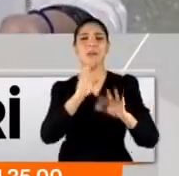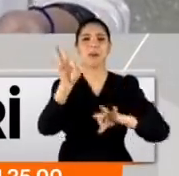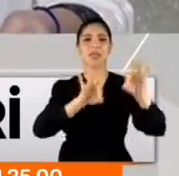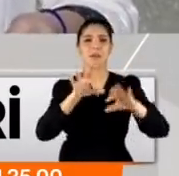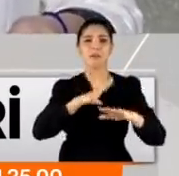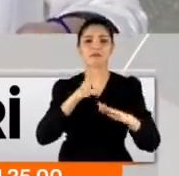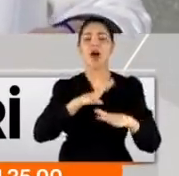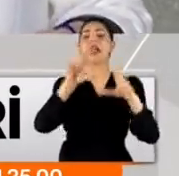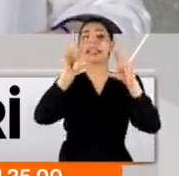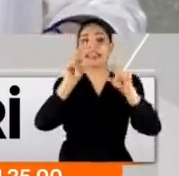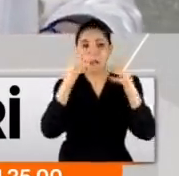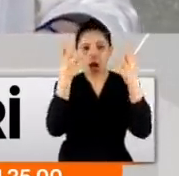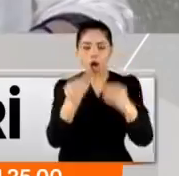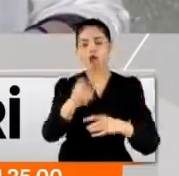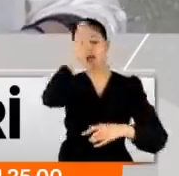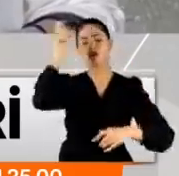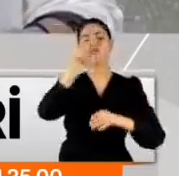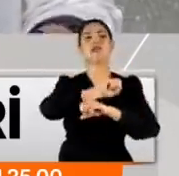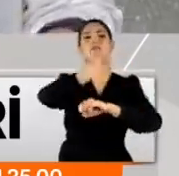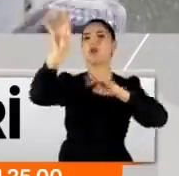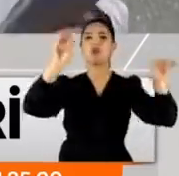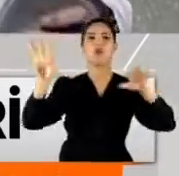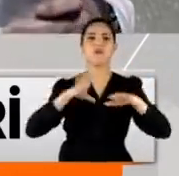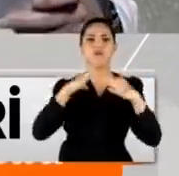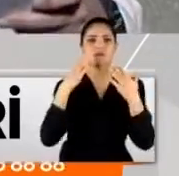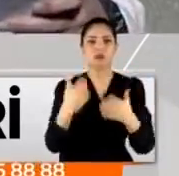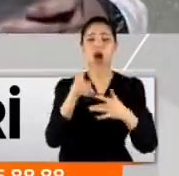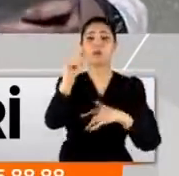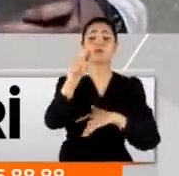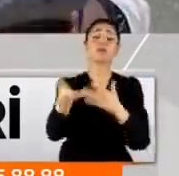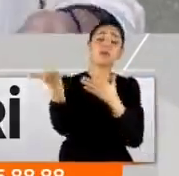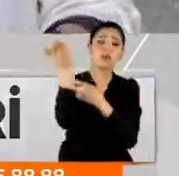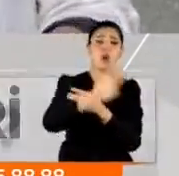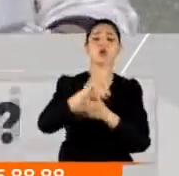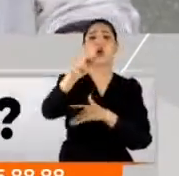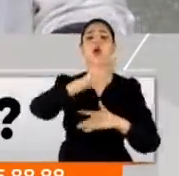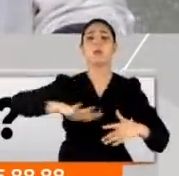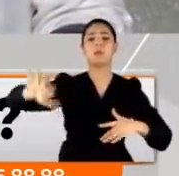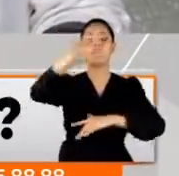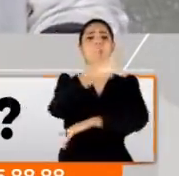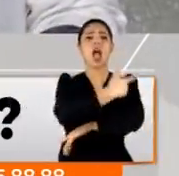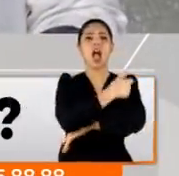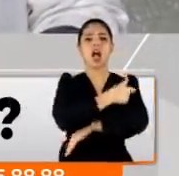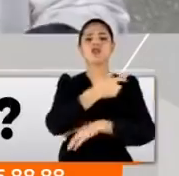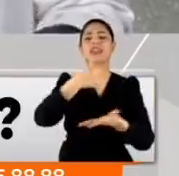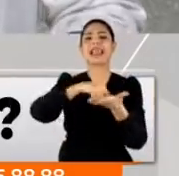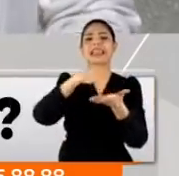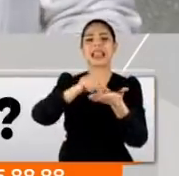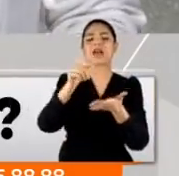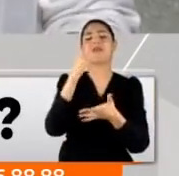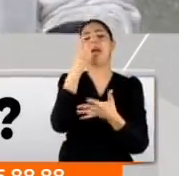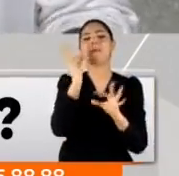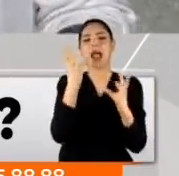tamamlanmak üzere. Türkiye'nin dört bir yanına dağıtılacak o aşılar ve ardından da kitlesel aşılama için takvimin de artık